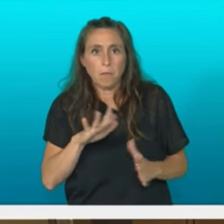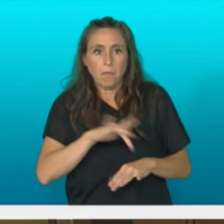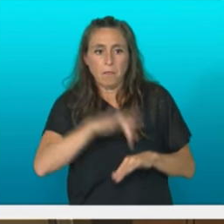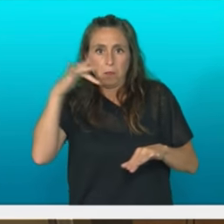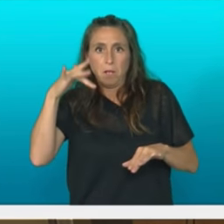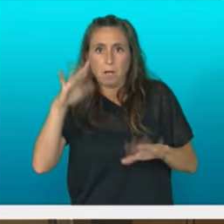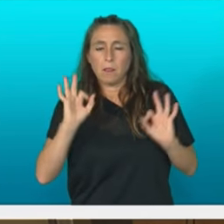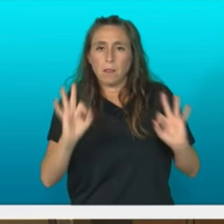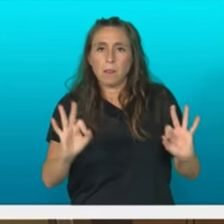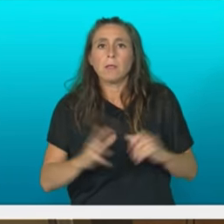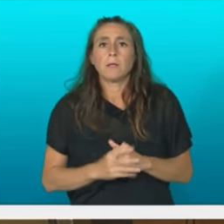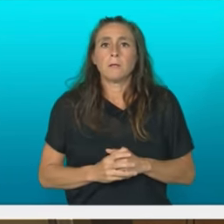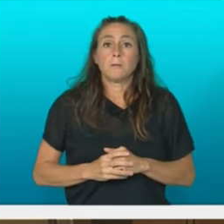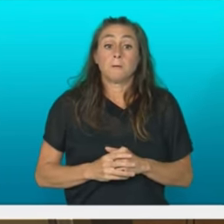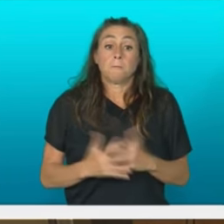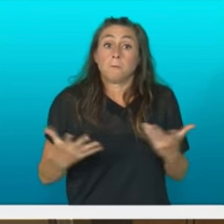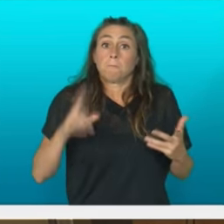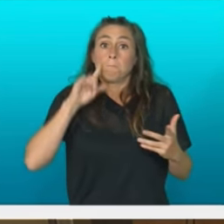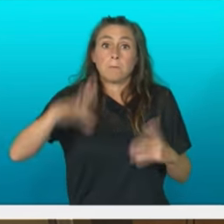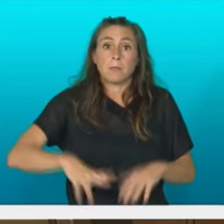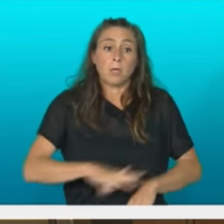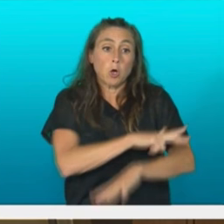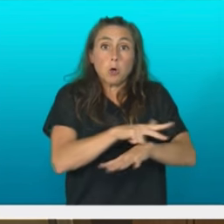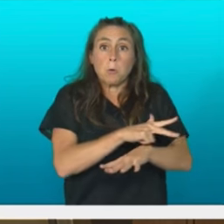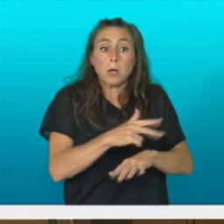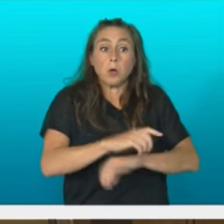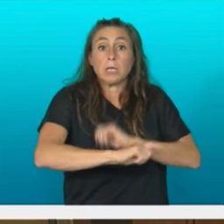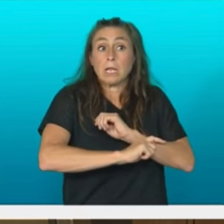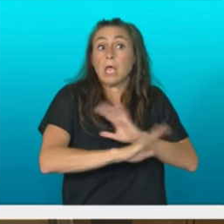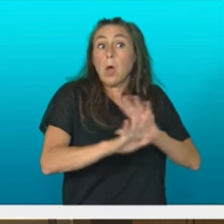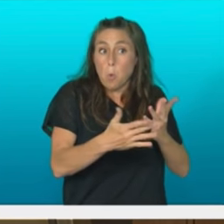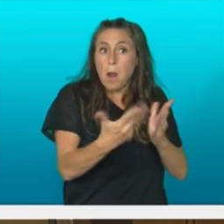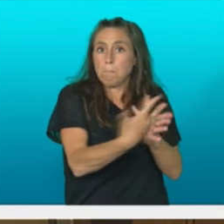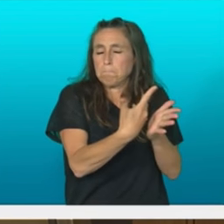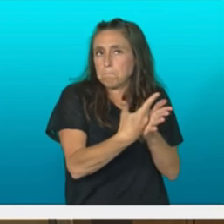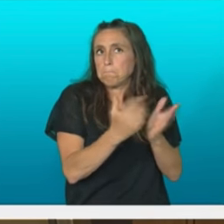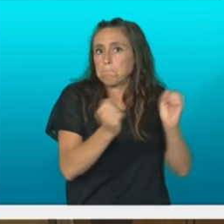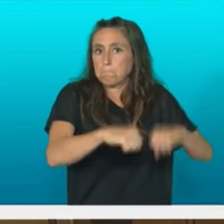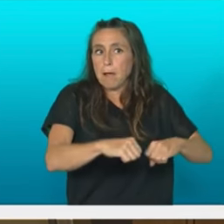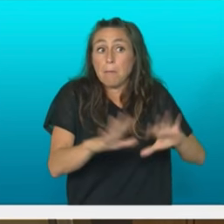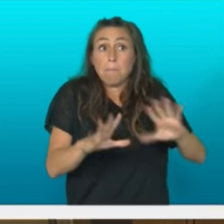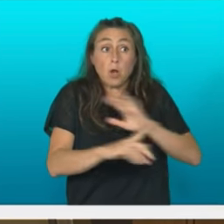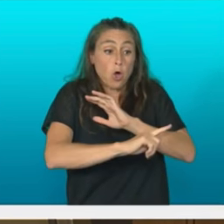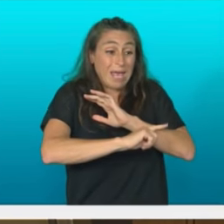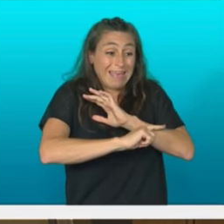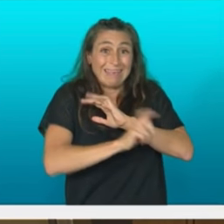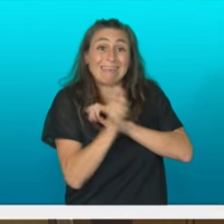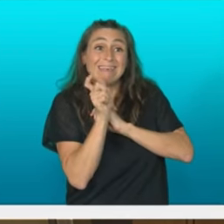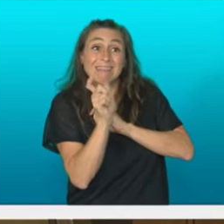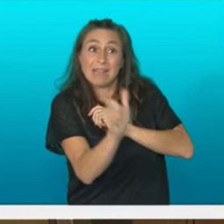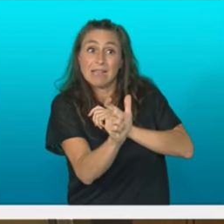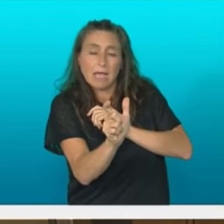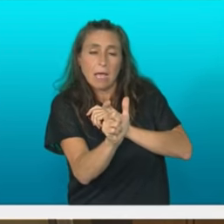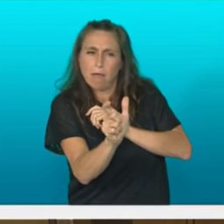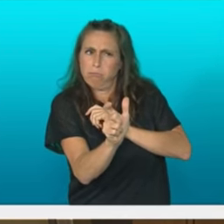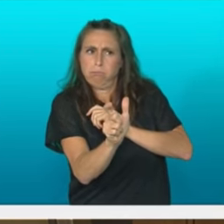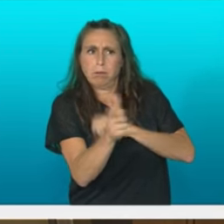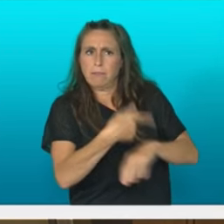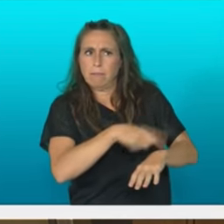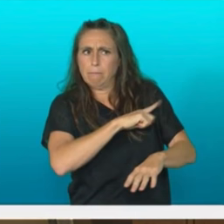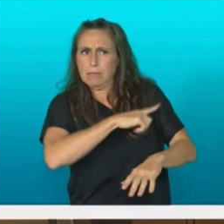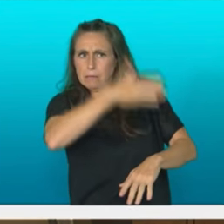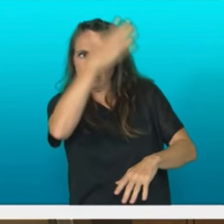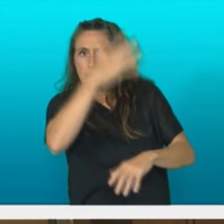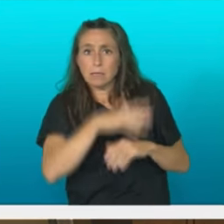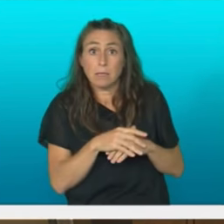eta gobernuaren estrategia zein den esan duzu baina estrategia izen ahondi geratzen zailola esango nuke digitalizazioa ez